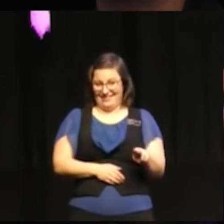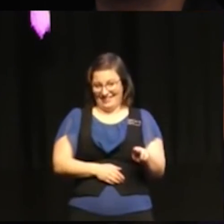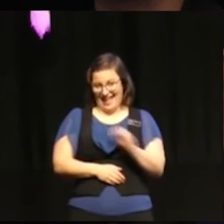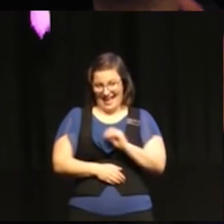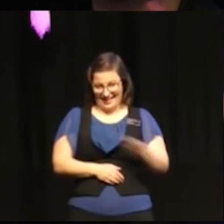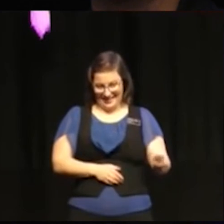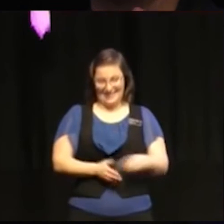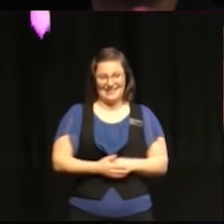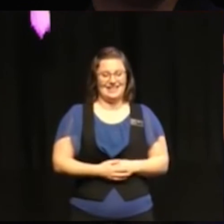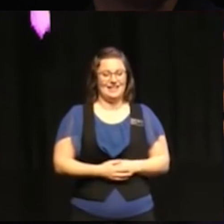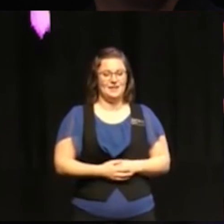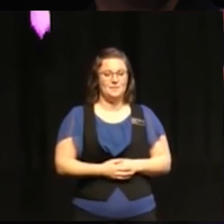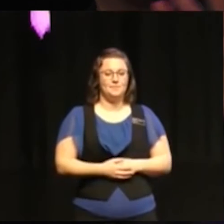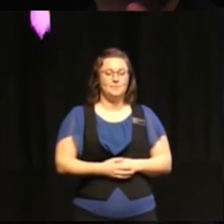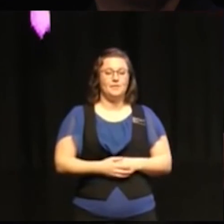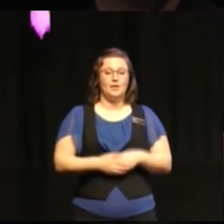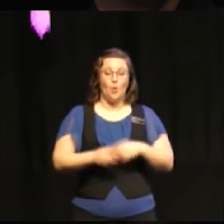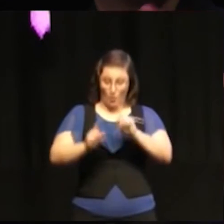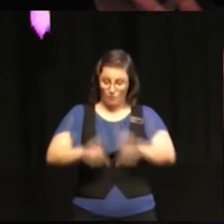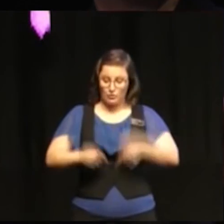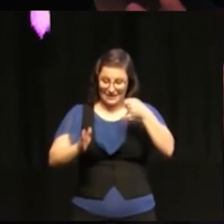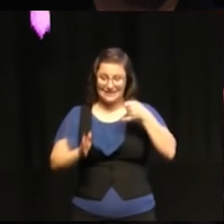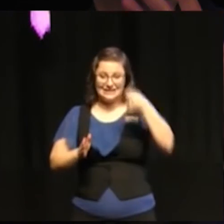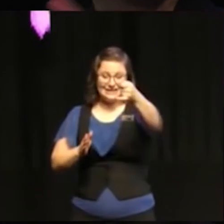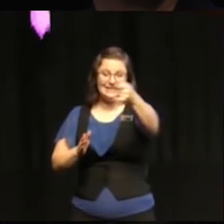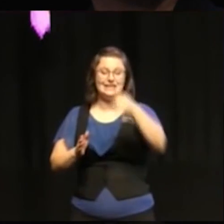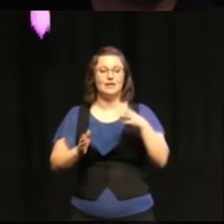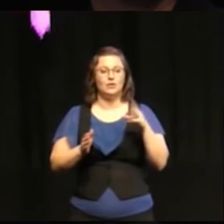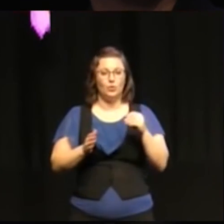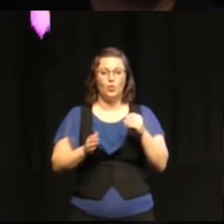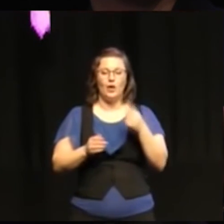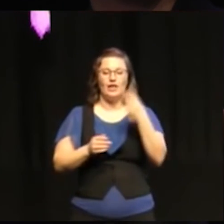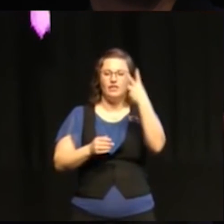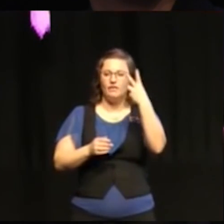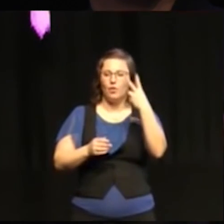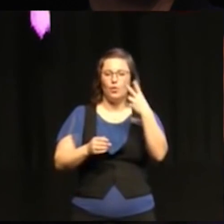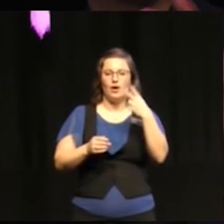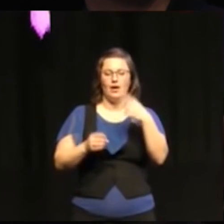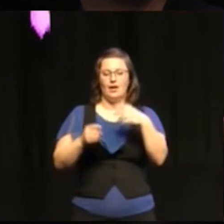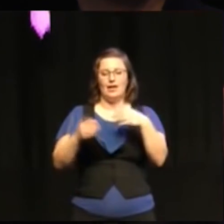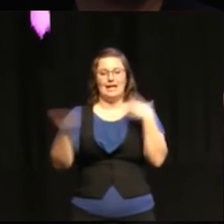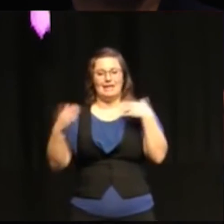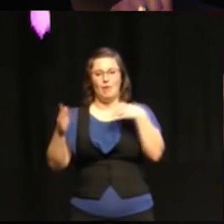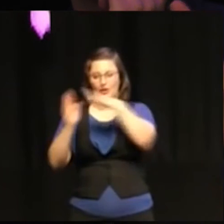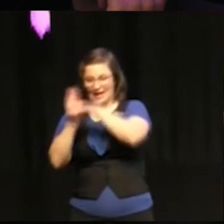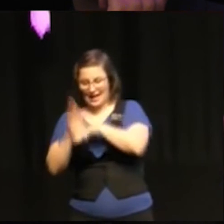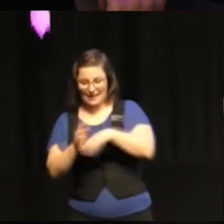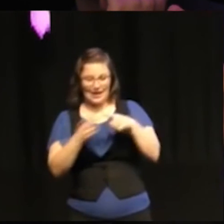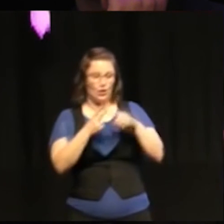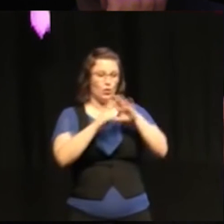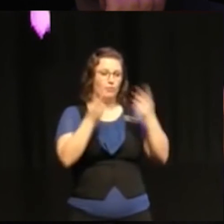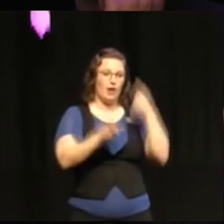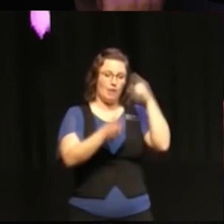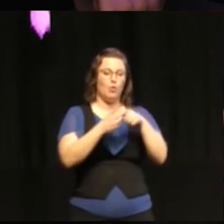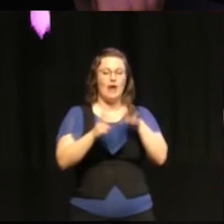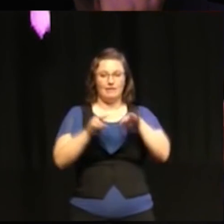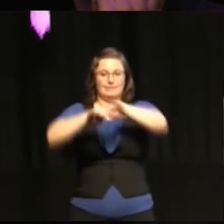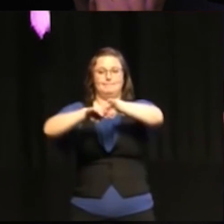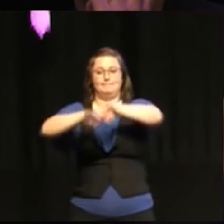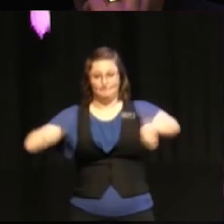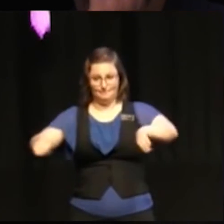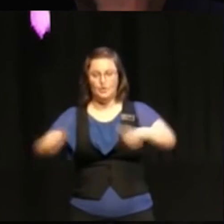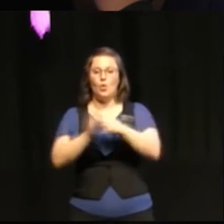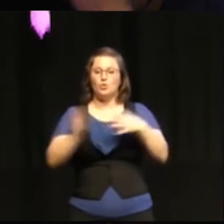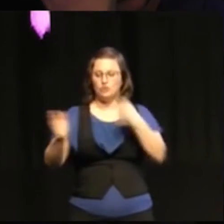och under processen så hölls ju de två klimatagendan och globala målen isär ganska noggrant just för de hade olika